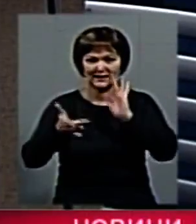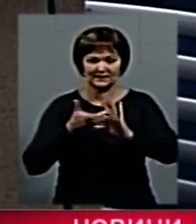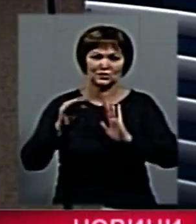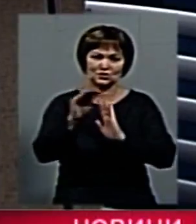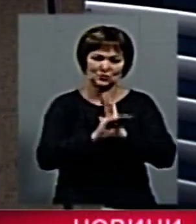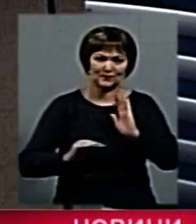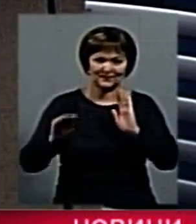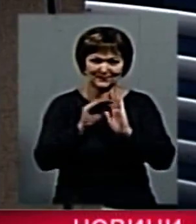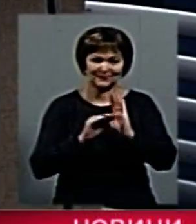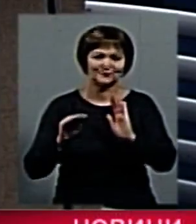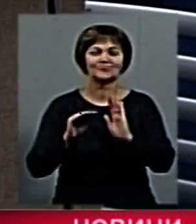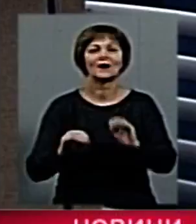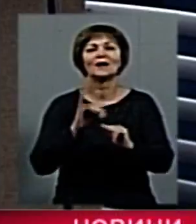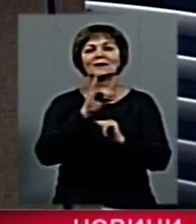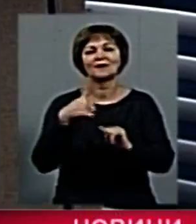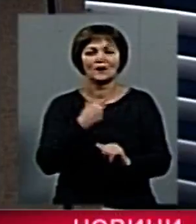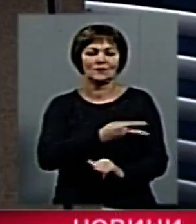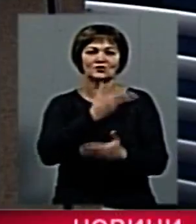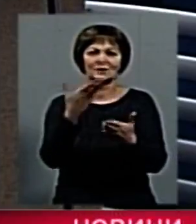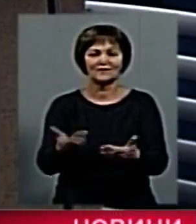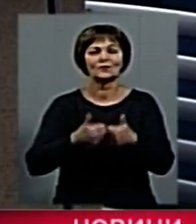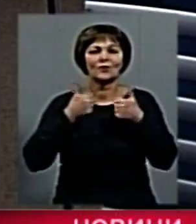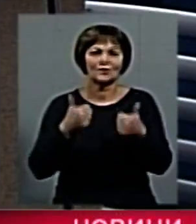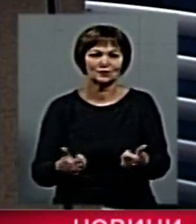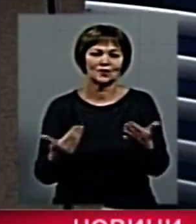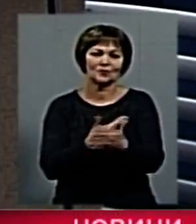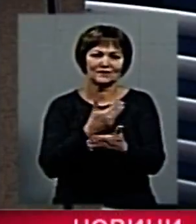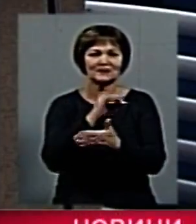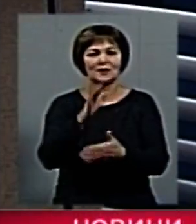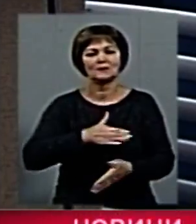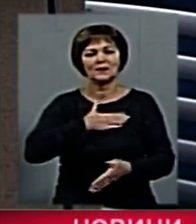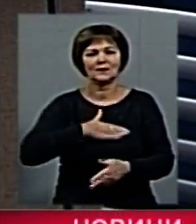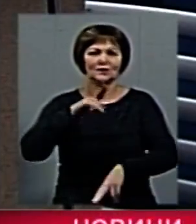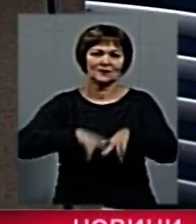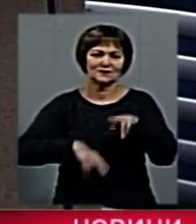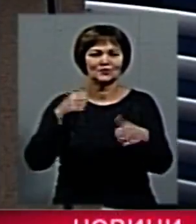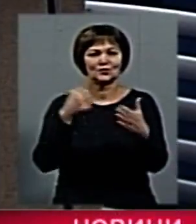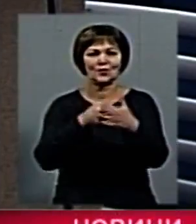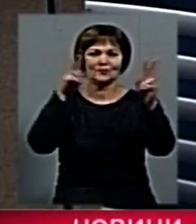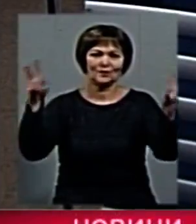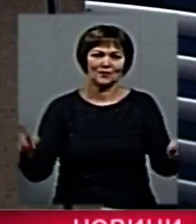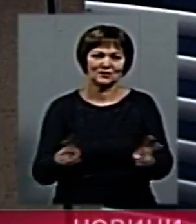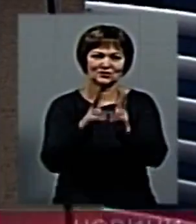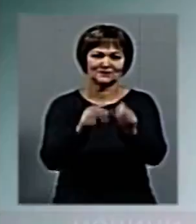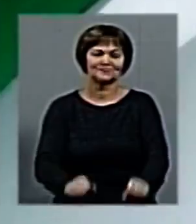tvradio.z.com.ua та в ютубі. Я бажаю вам лише гарних новин і приємного настрою. До побачення.